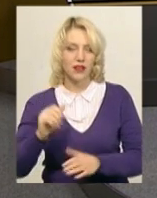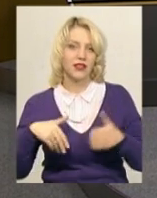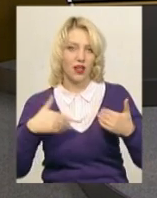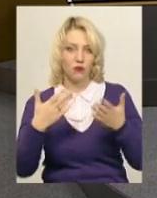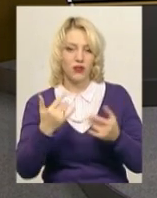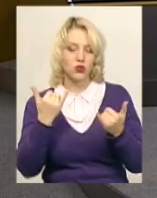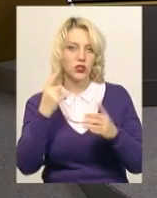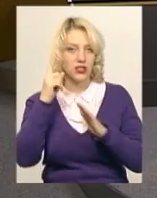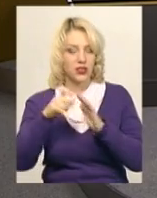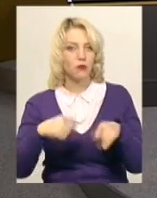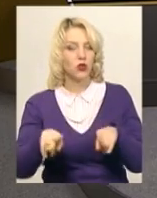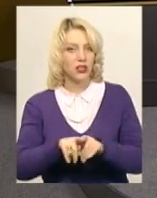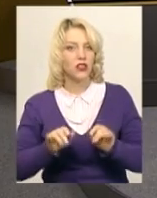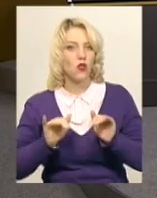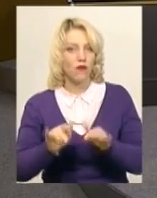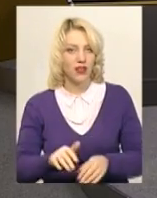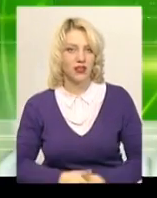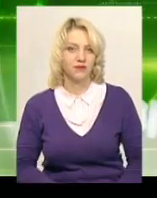Сьогодні ви дізнаєтесь про такі новини.